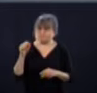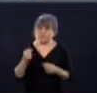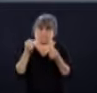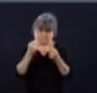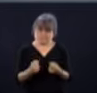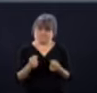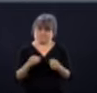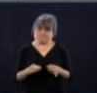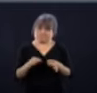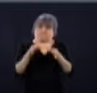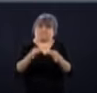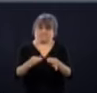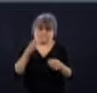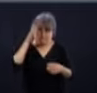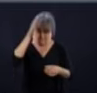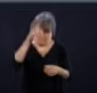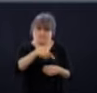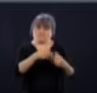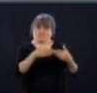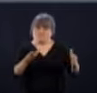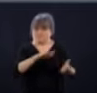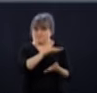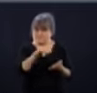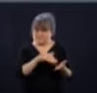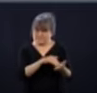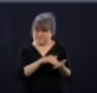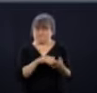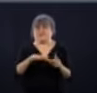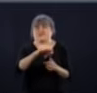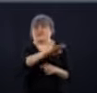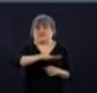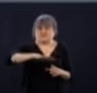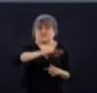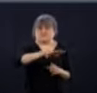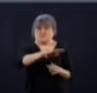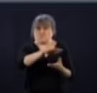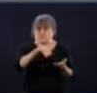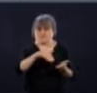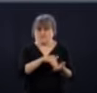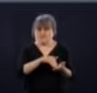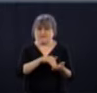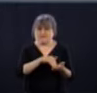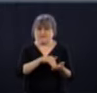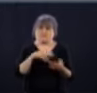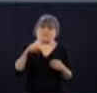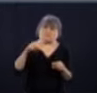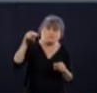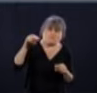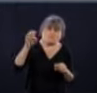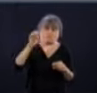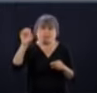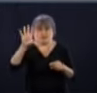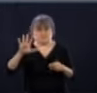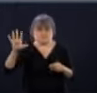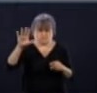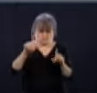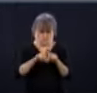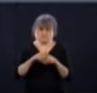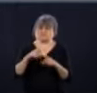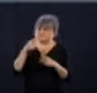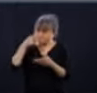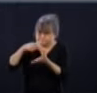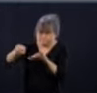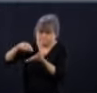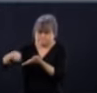toute façon, pour ce qui est de la région de Montréal, notamment dans la région au nord-est de Montréal, il y a des investigations plus poussées qui vont être